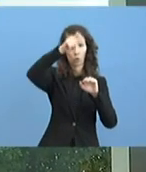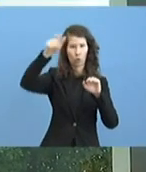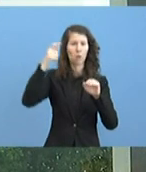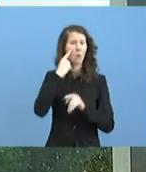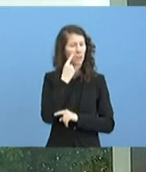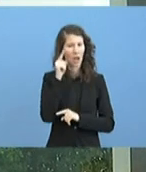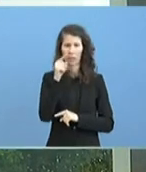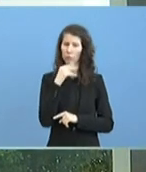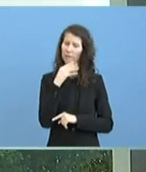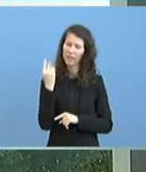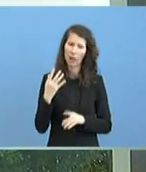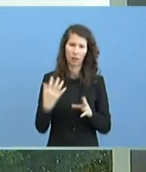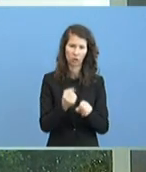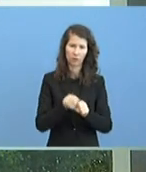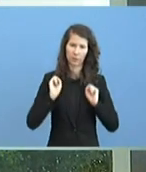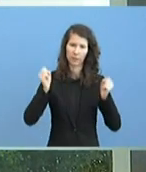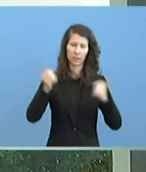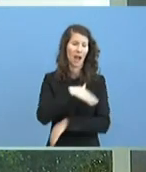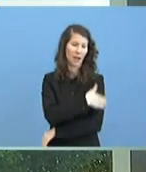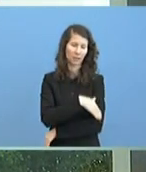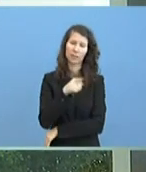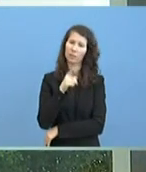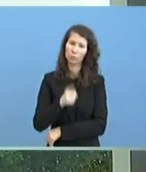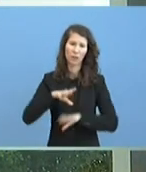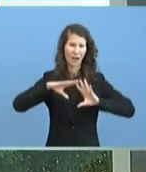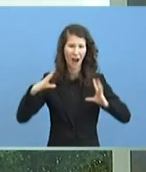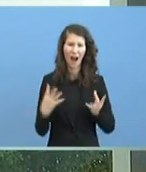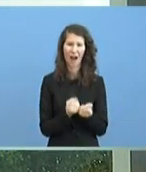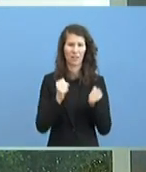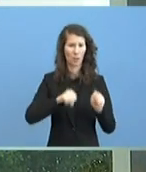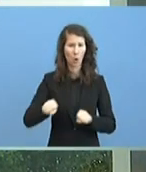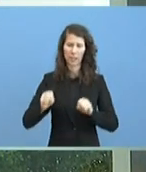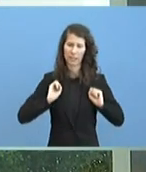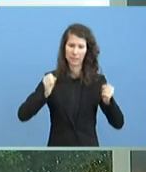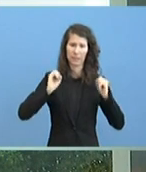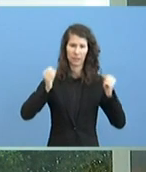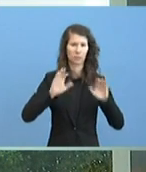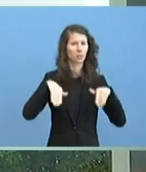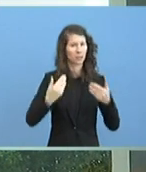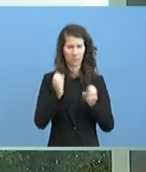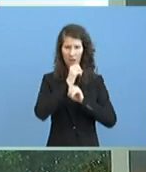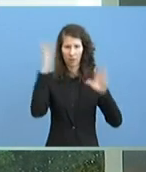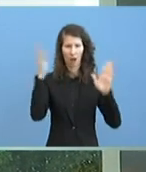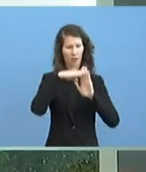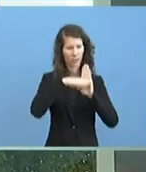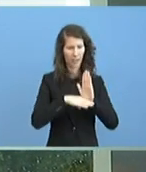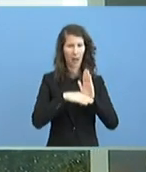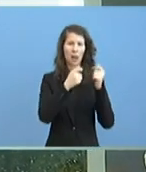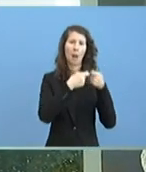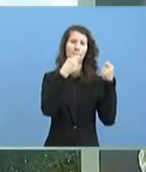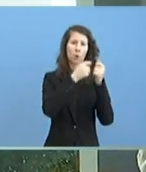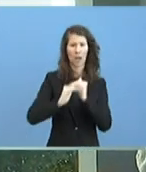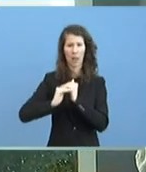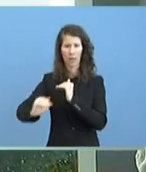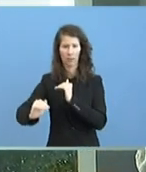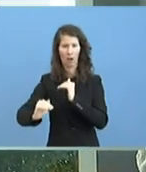Sie müssen einerseits alles tun, was sie können. Und da haben wir ja sehr, sehr klare Leitlinien zwischen Bund und Ländern beschlossen, um die Ausbreitung des